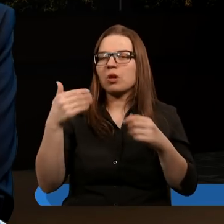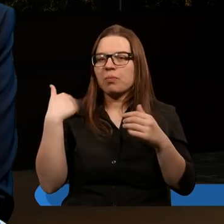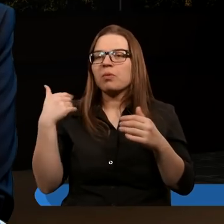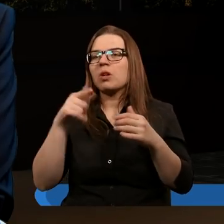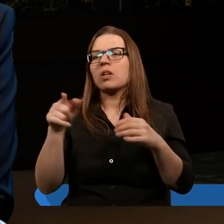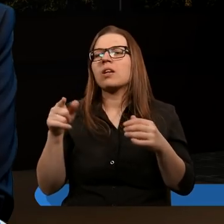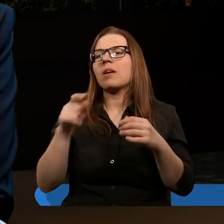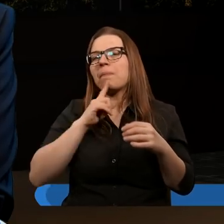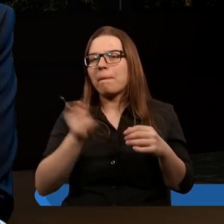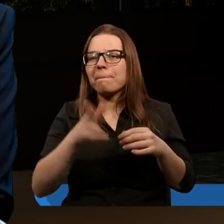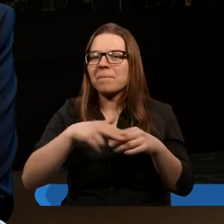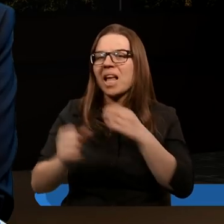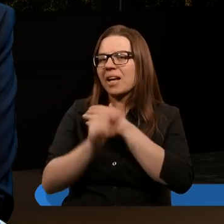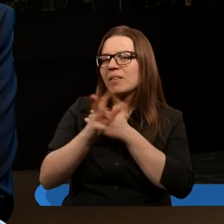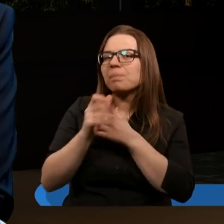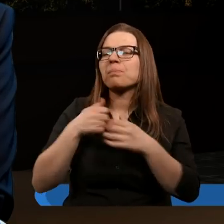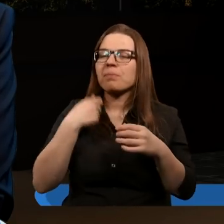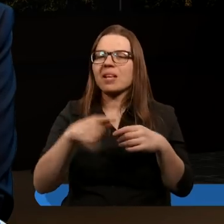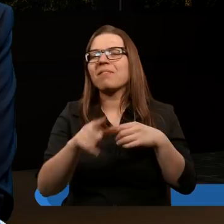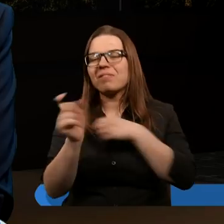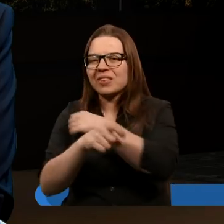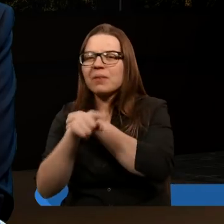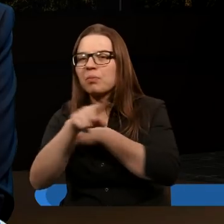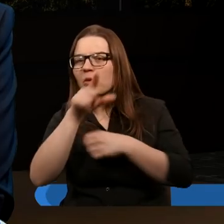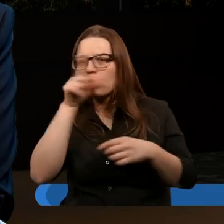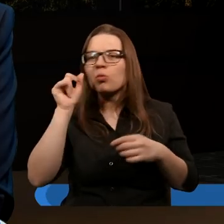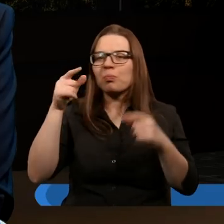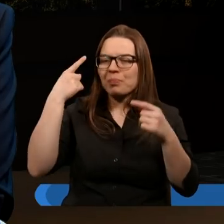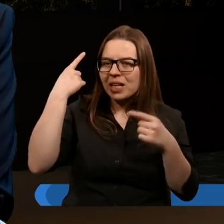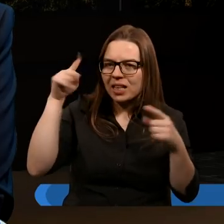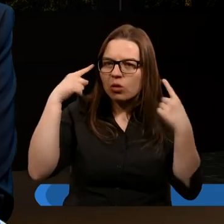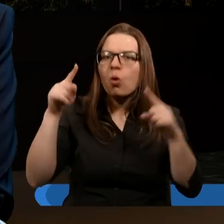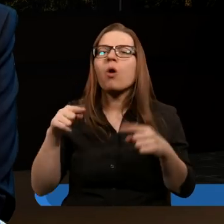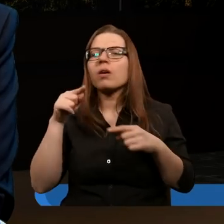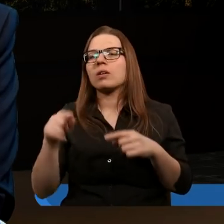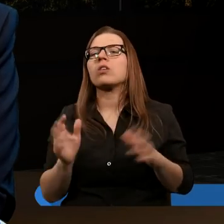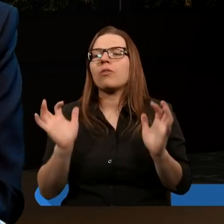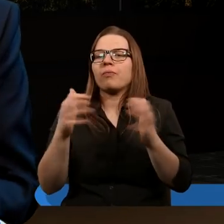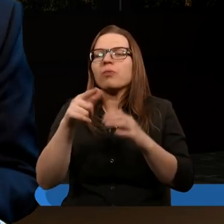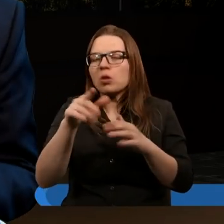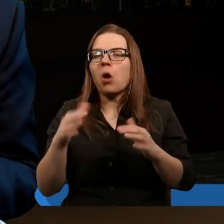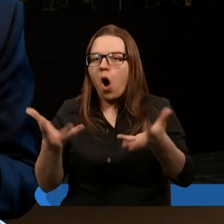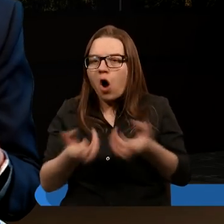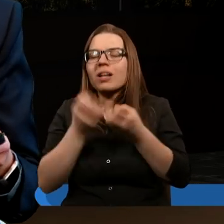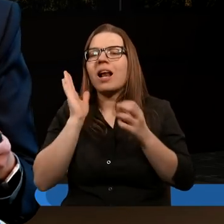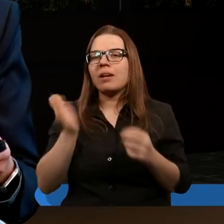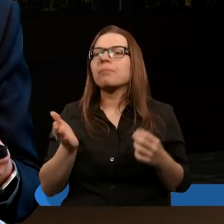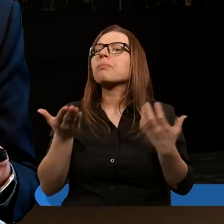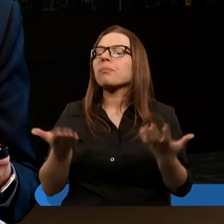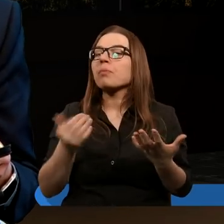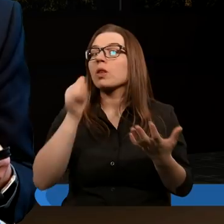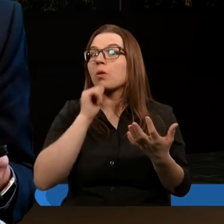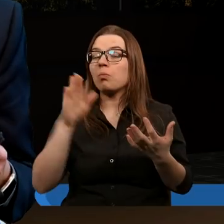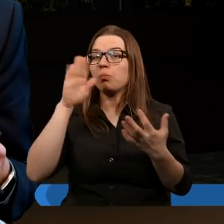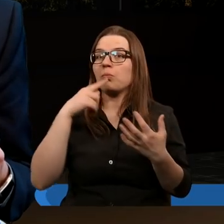zwierzęta i zarazę ześle na Jerozolimę, aby wytępić z niej ludzi i bydło, to pozostanie w niej grono ocalonych. Bóg tu próbuje powiedzieć,